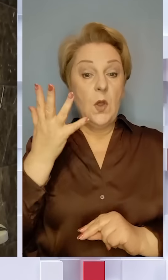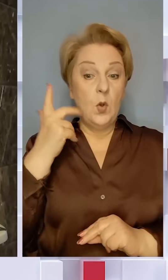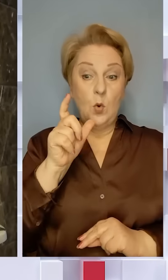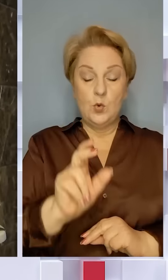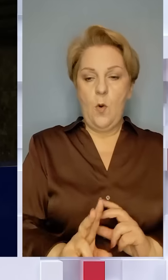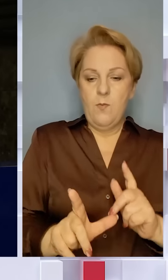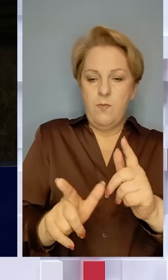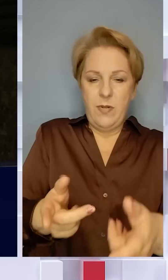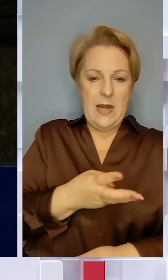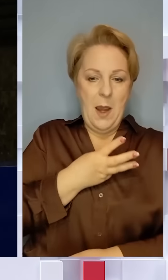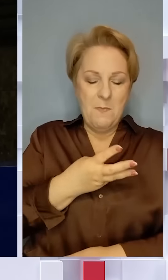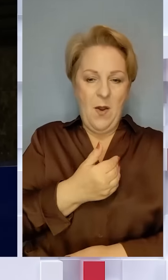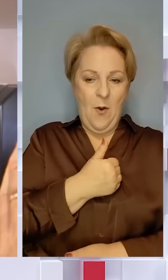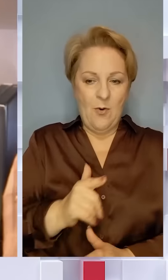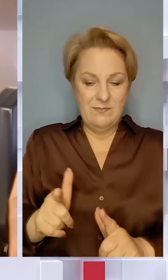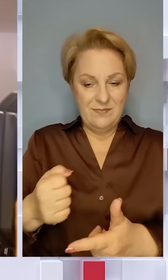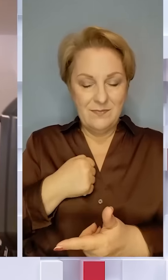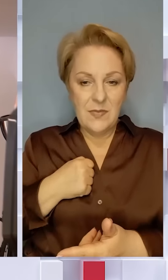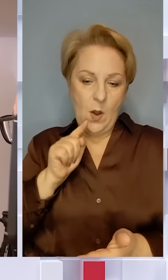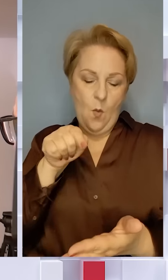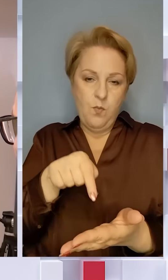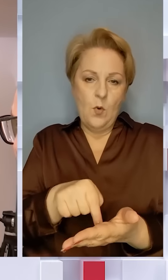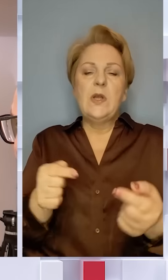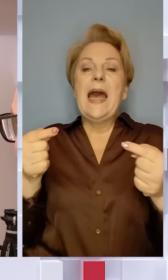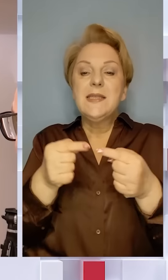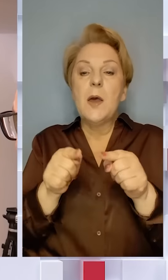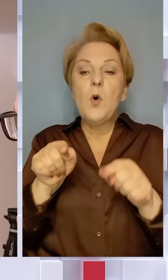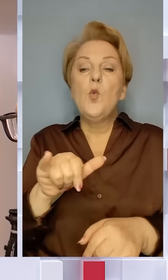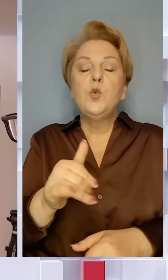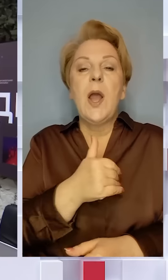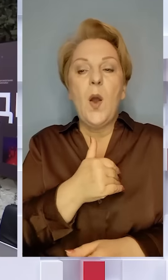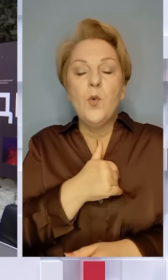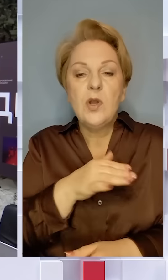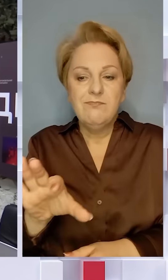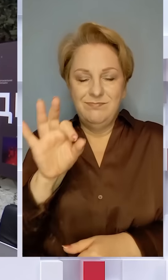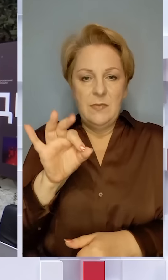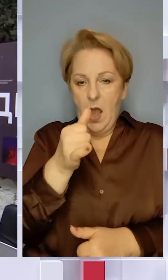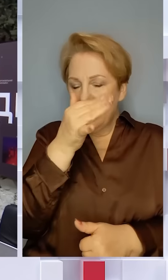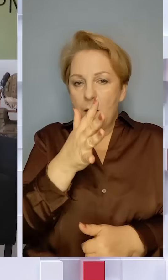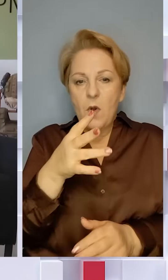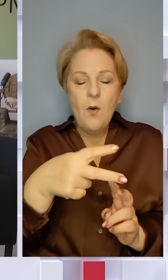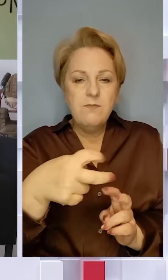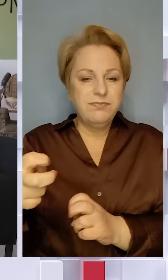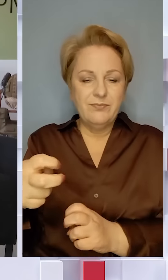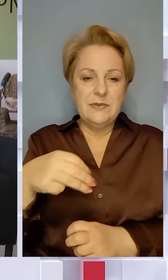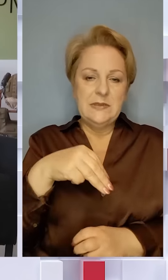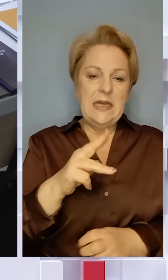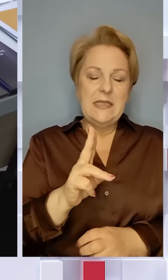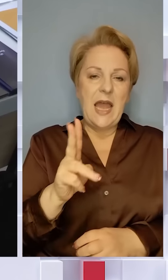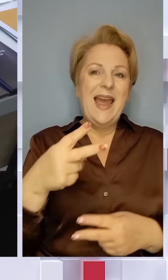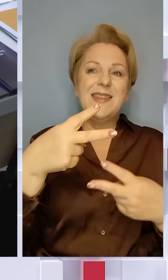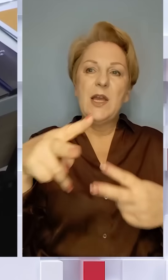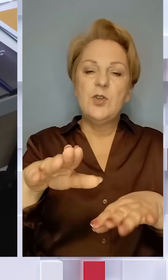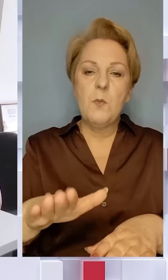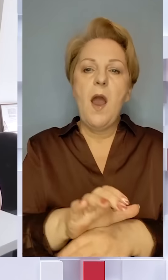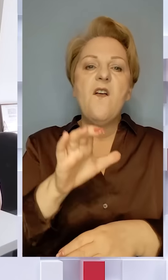прийде до них з бажанням мобілізуватися, то потрапить саме туди, куди хотіла. Її вже не зможуть перехопити у ТЦК чи на полігоні